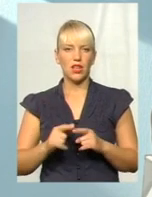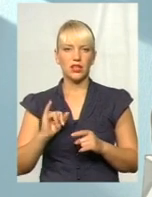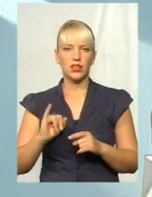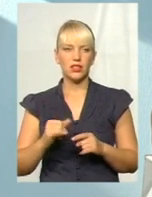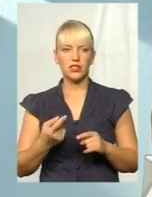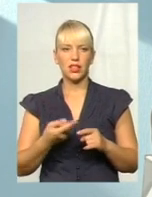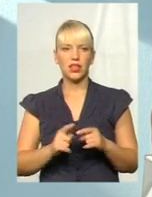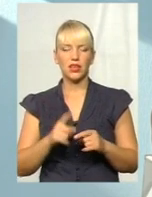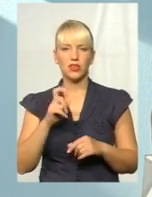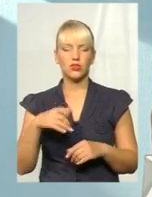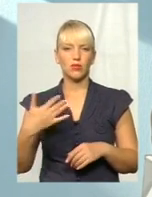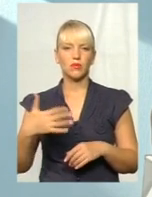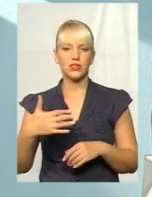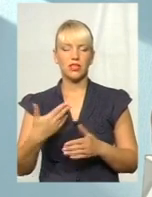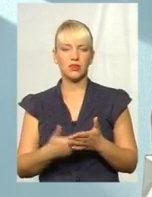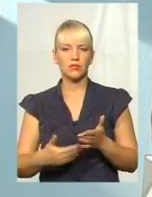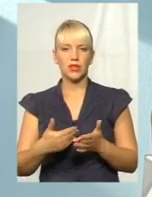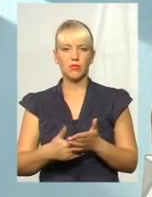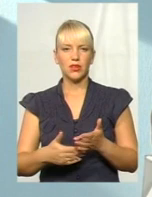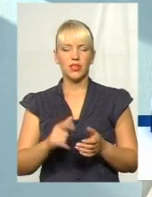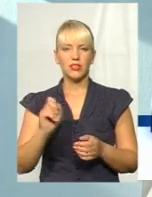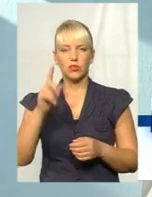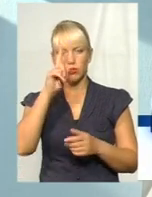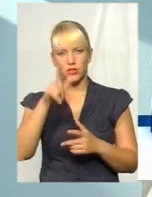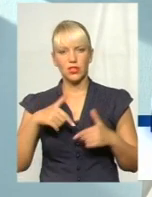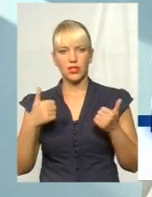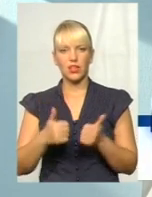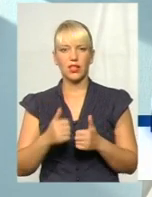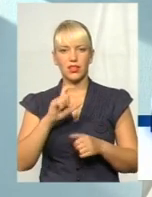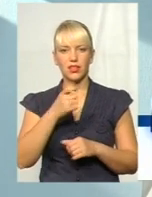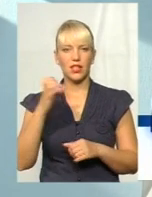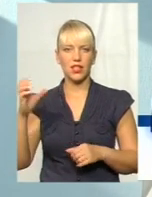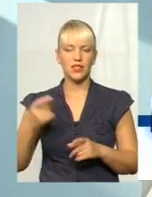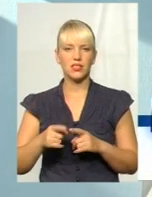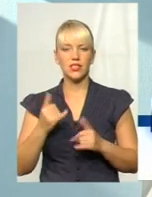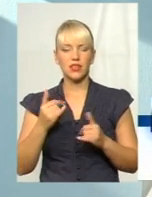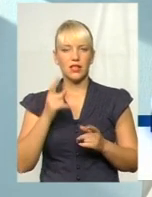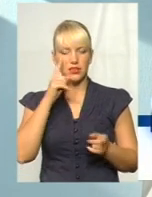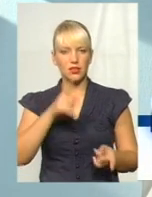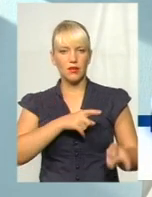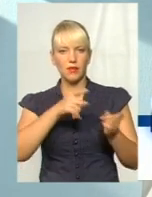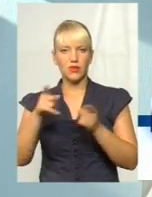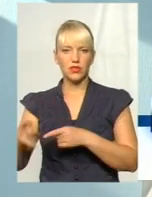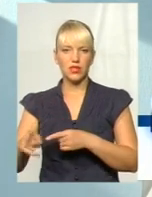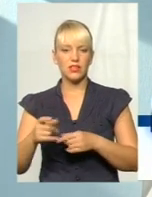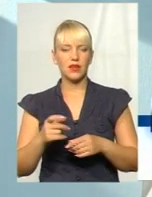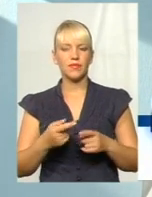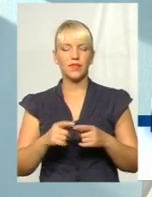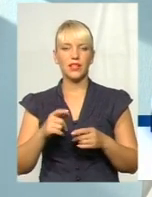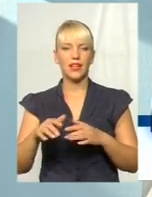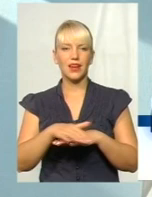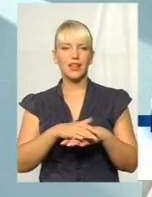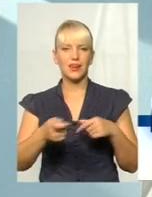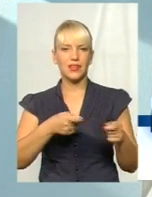150 приблизно з країн Євросоюзу, тому що зараз йде переорієнтація експортних ринків на